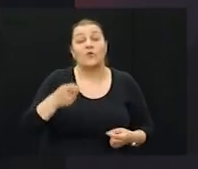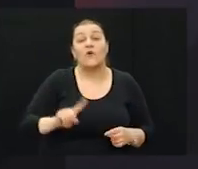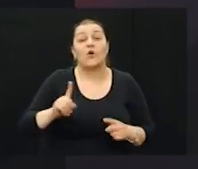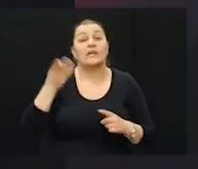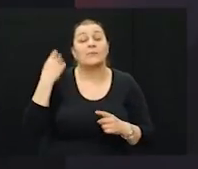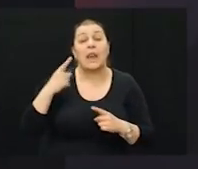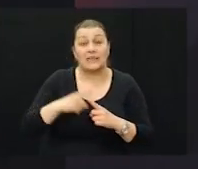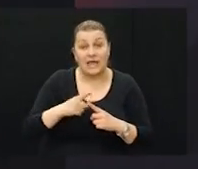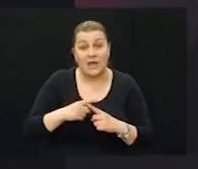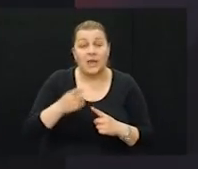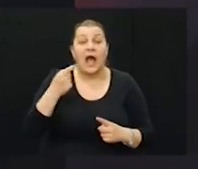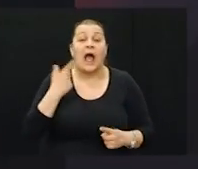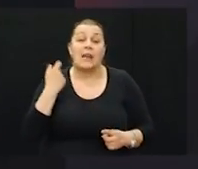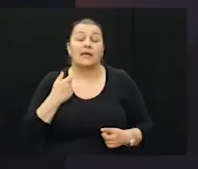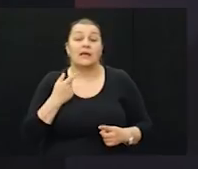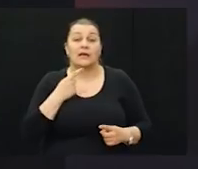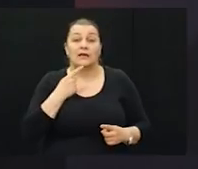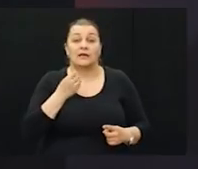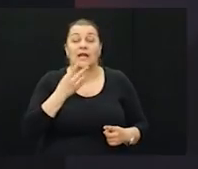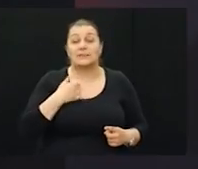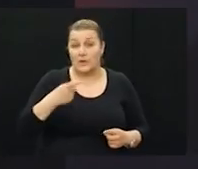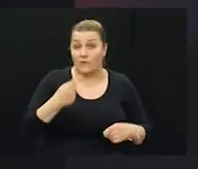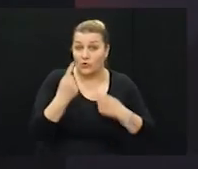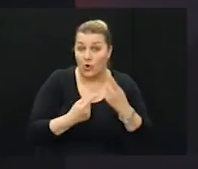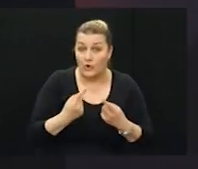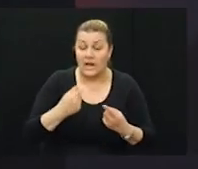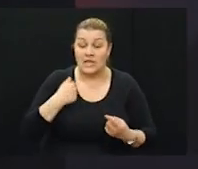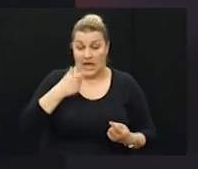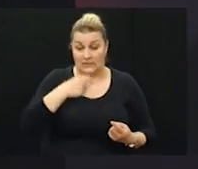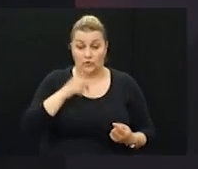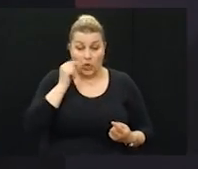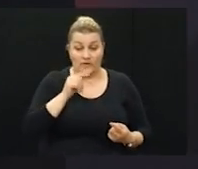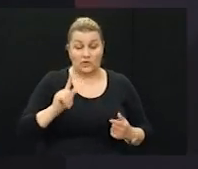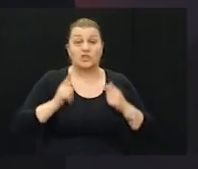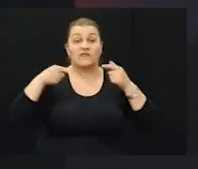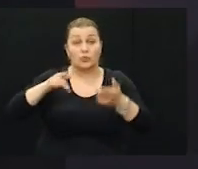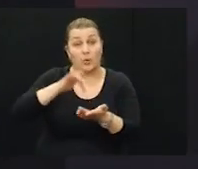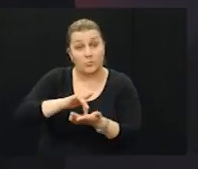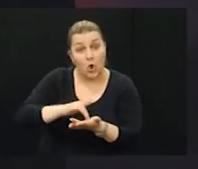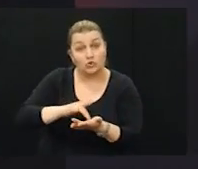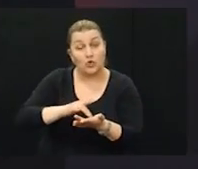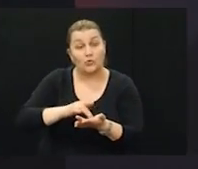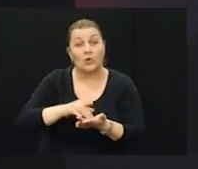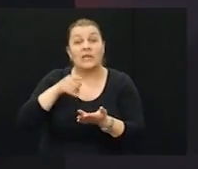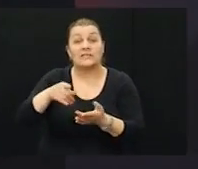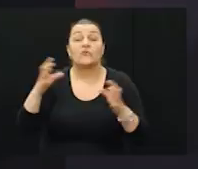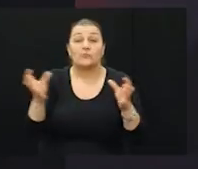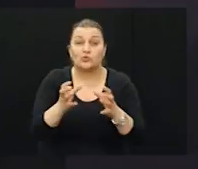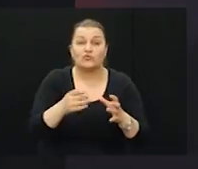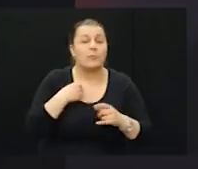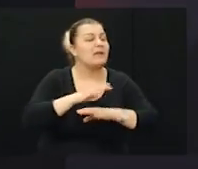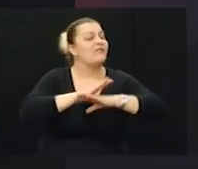toga, ali evo kada se to dogodilo, meni je kao čovjek koji živi u tom prostoru i koji živi s tim društvom veliko zadovoljstvo